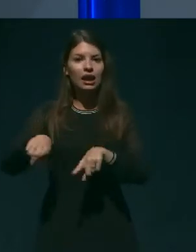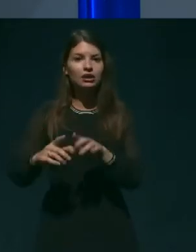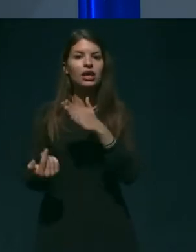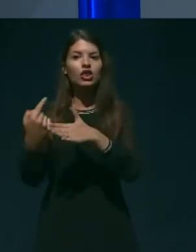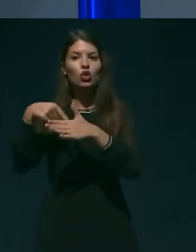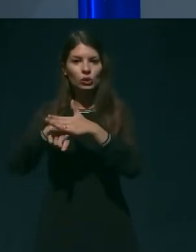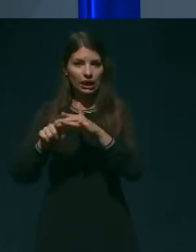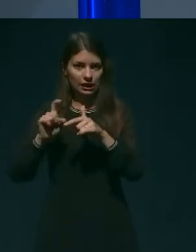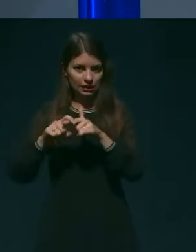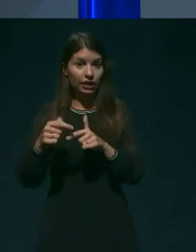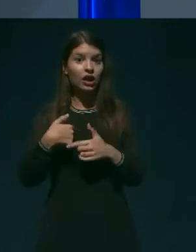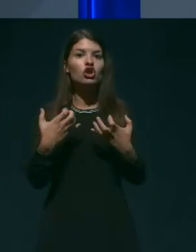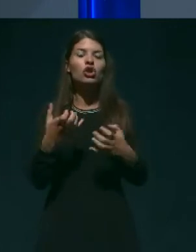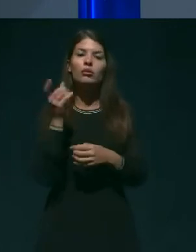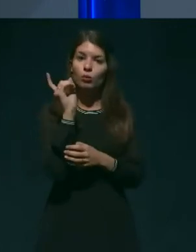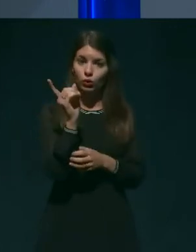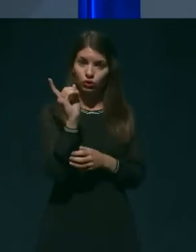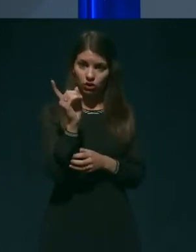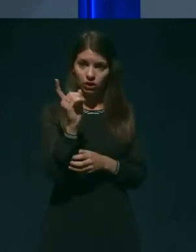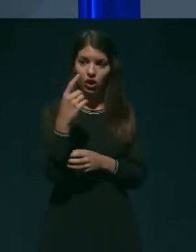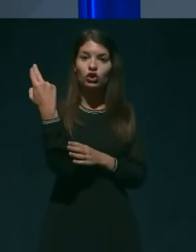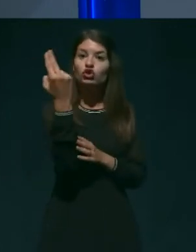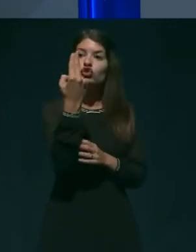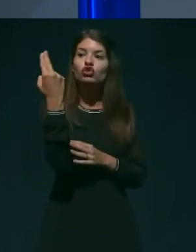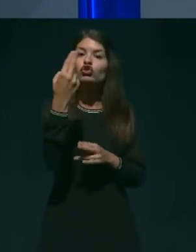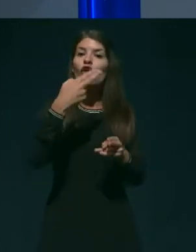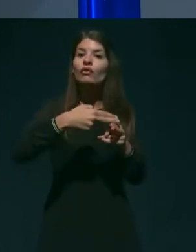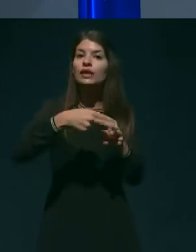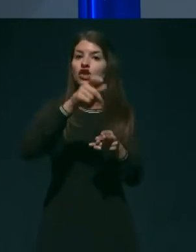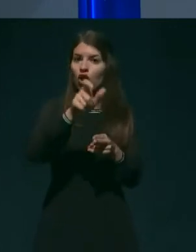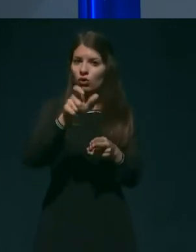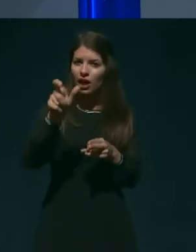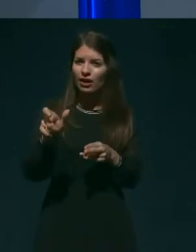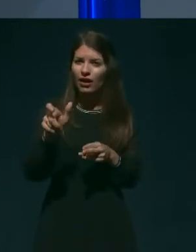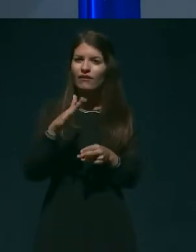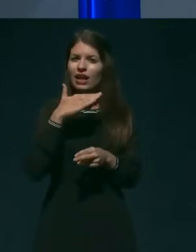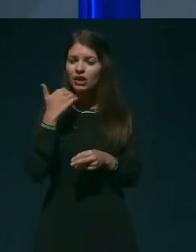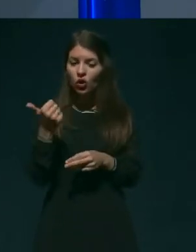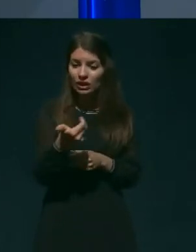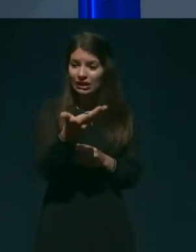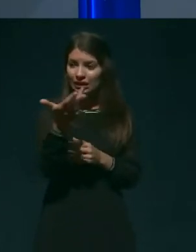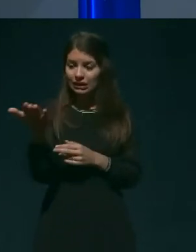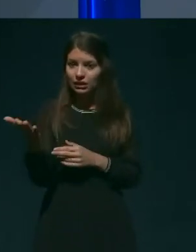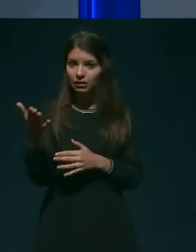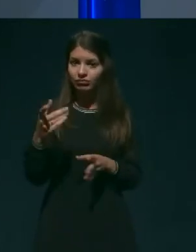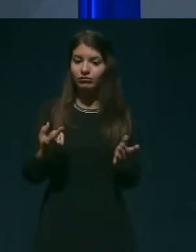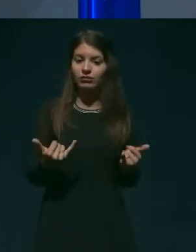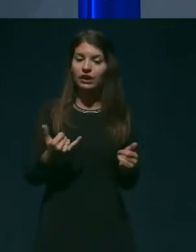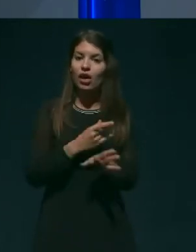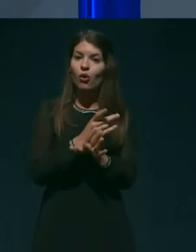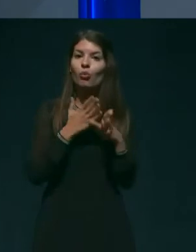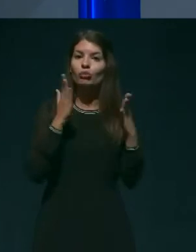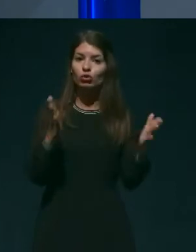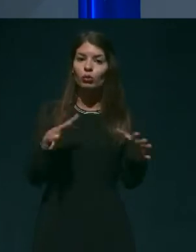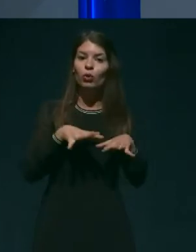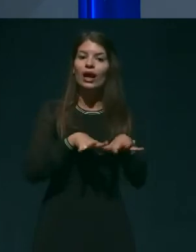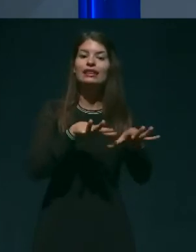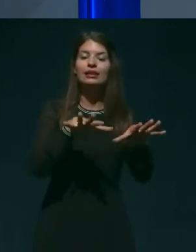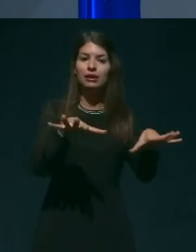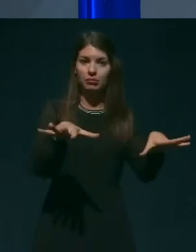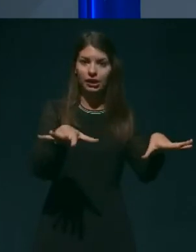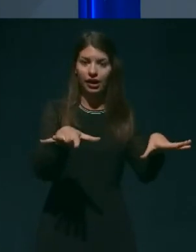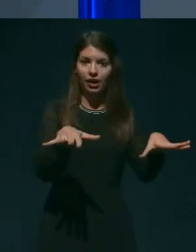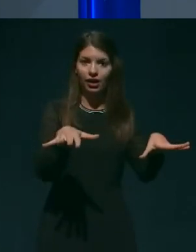upozorila slovenske državljane, da je kar nekaj tistih, ki im je v času epidemije, ko ni bilo